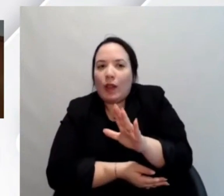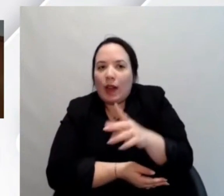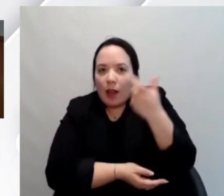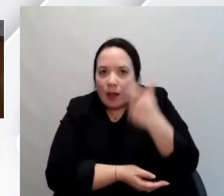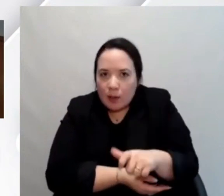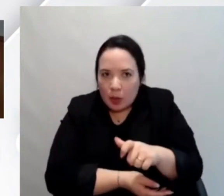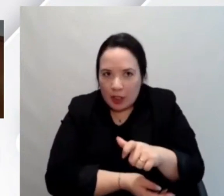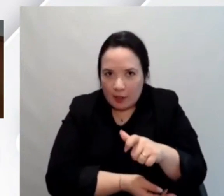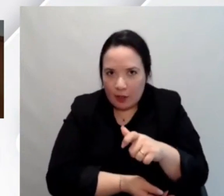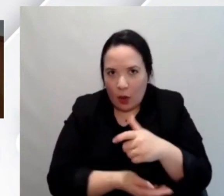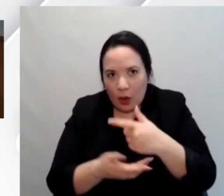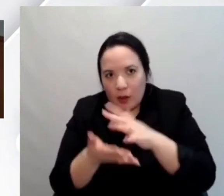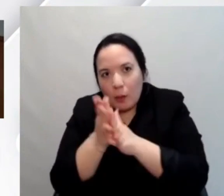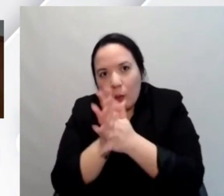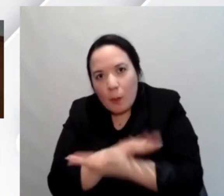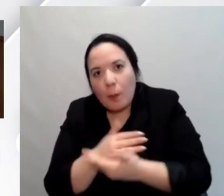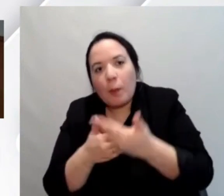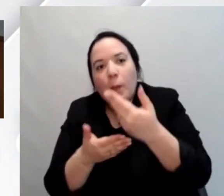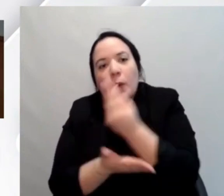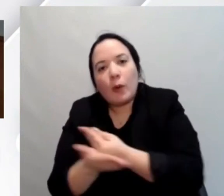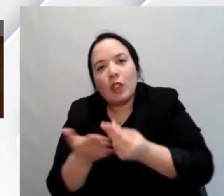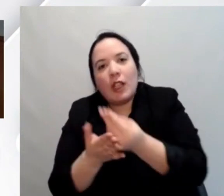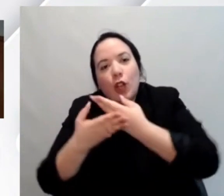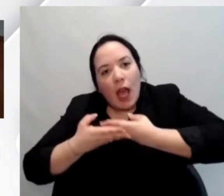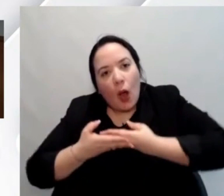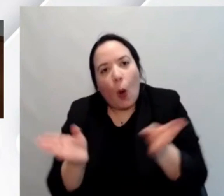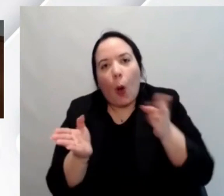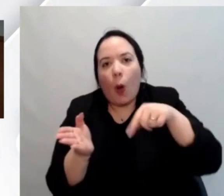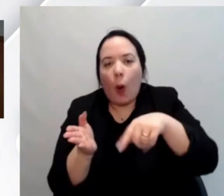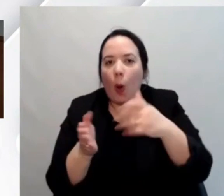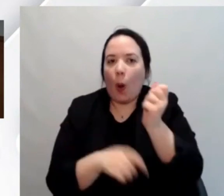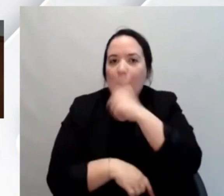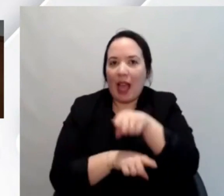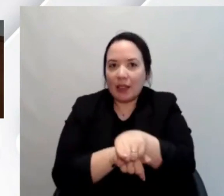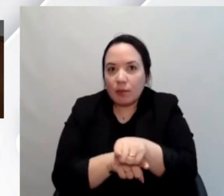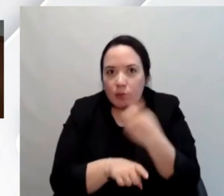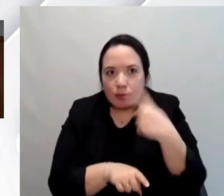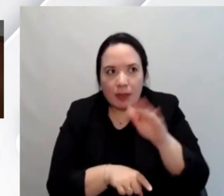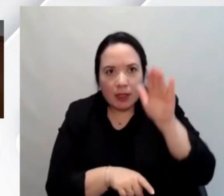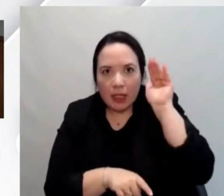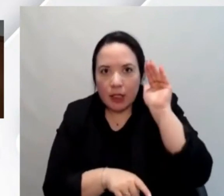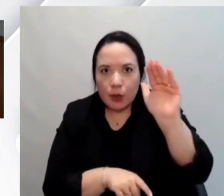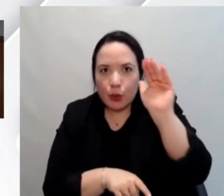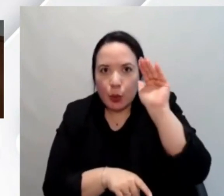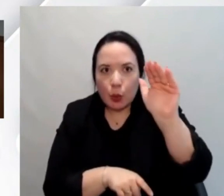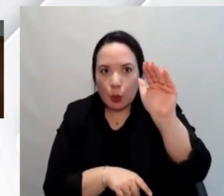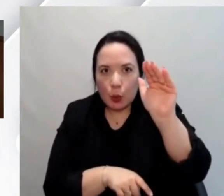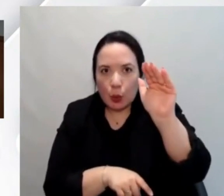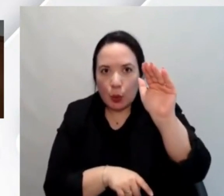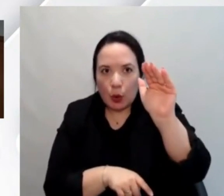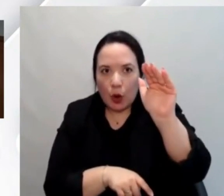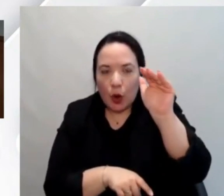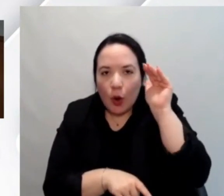anche altri servizi una sfida legata alla formazione il futuro ragazzi è il futuro secondo me dare